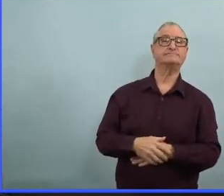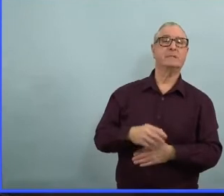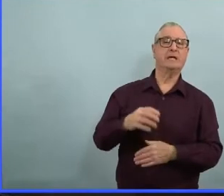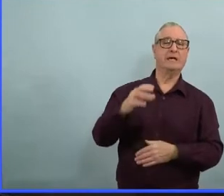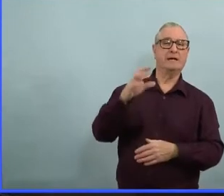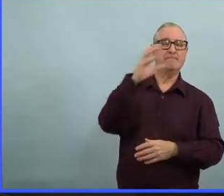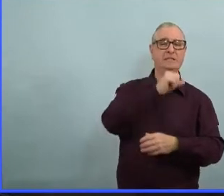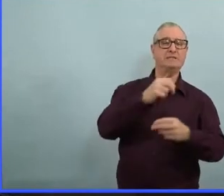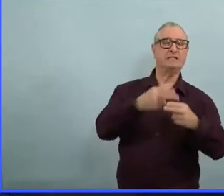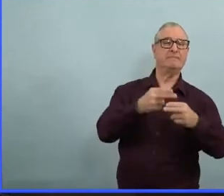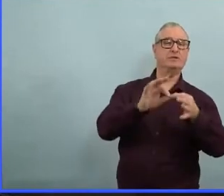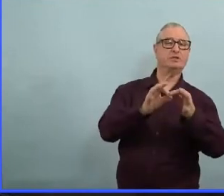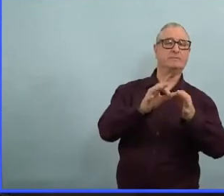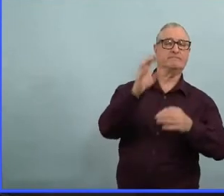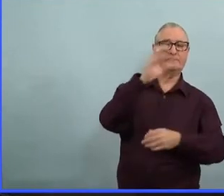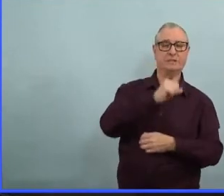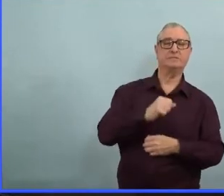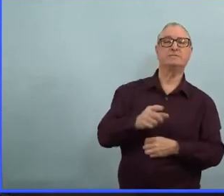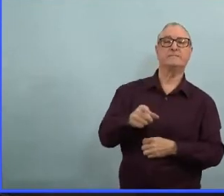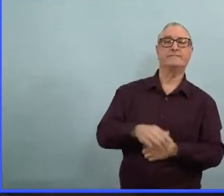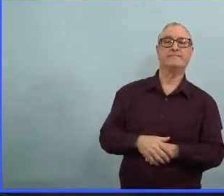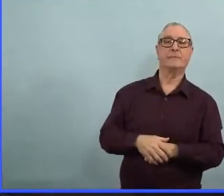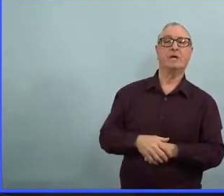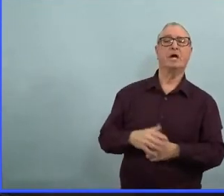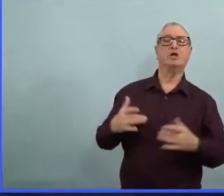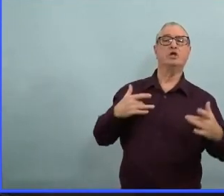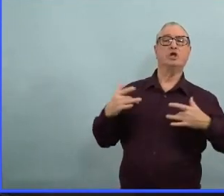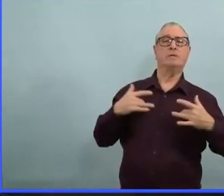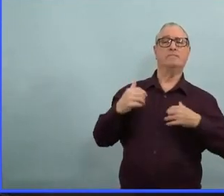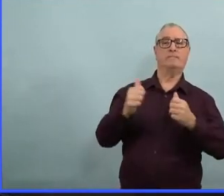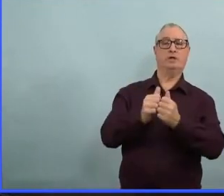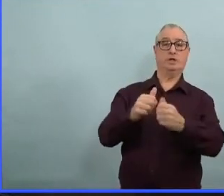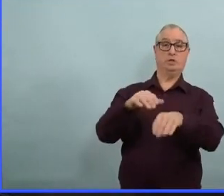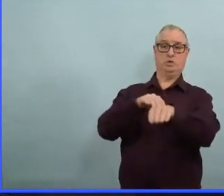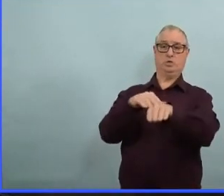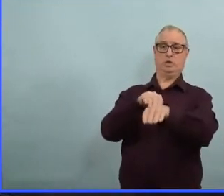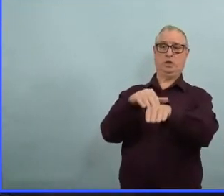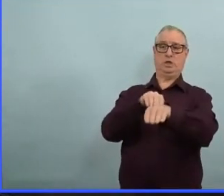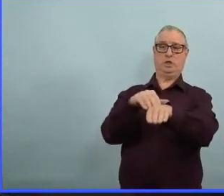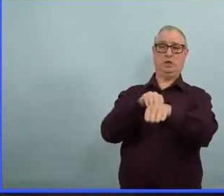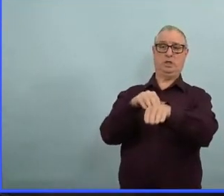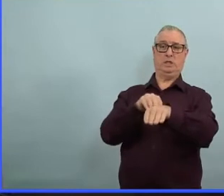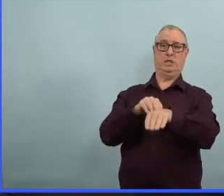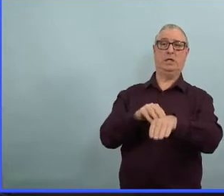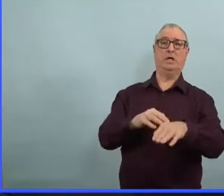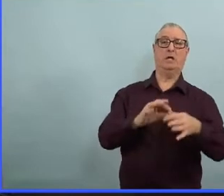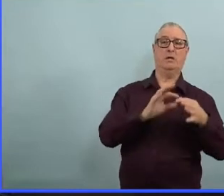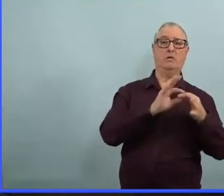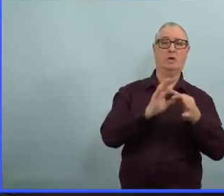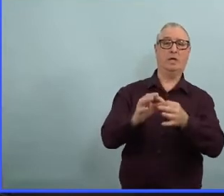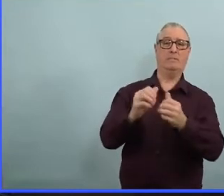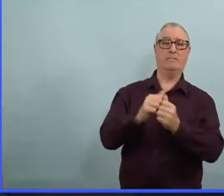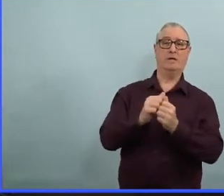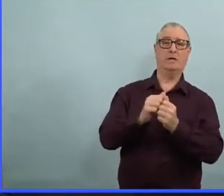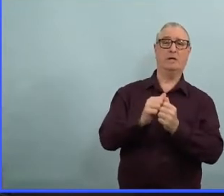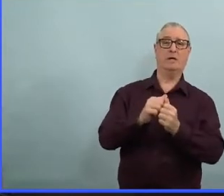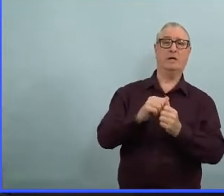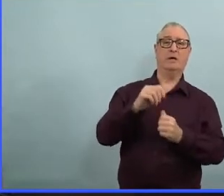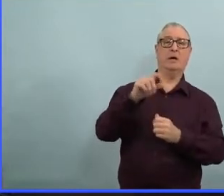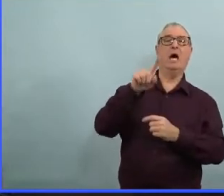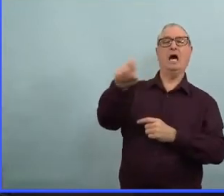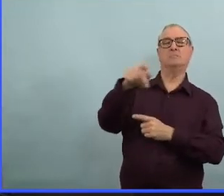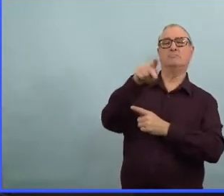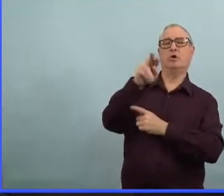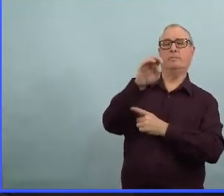Je veux soulever la question au sujet des camionneurs. Et je veux parler avec la Première Ministre. Nous savons que